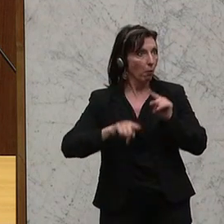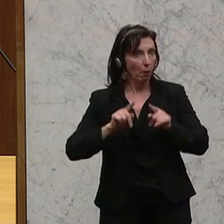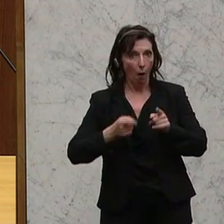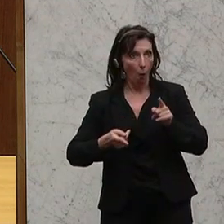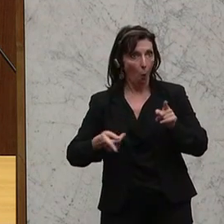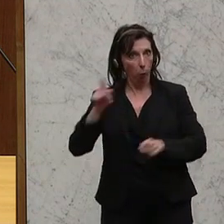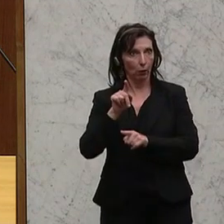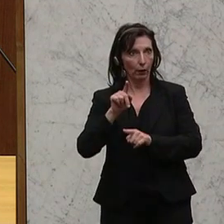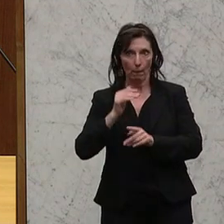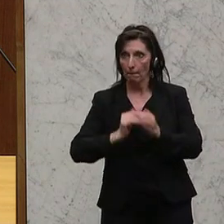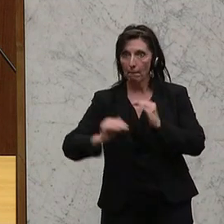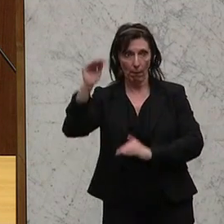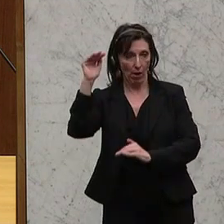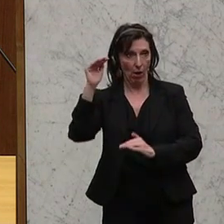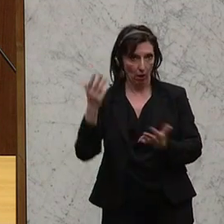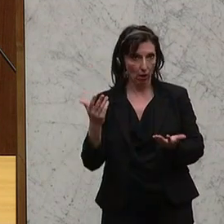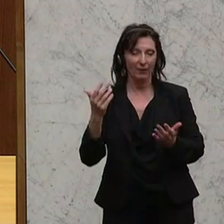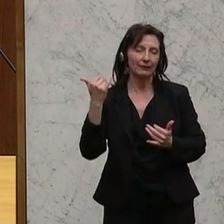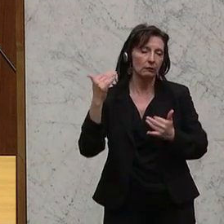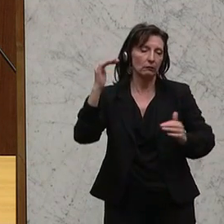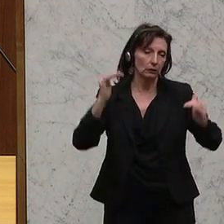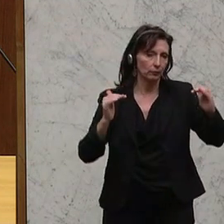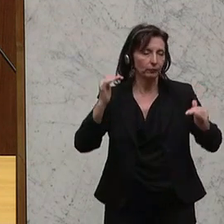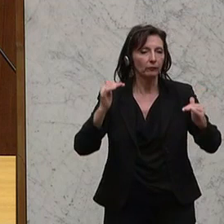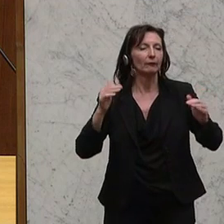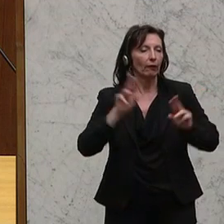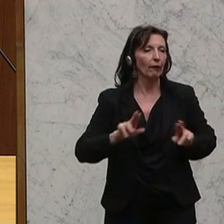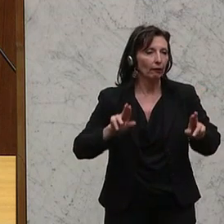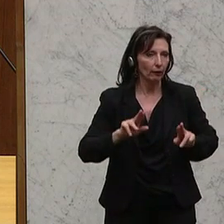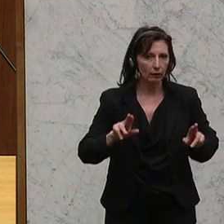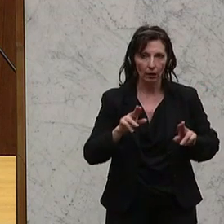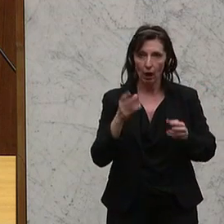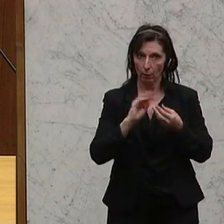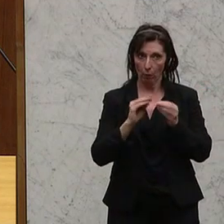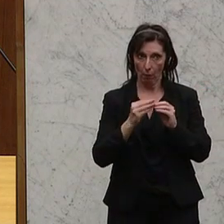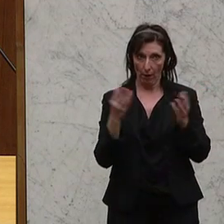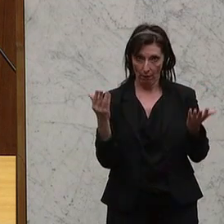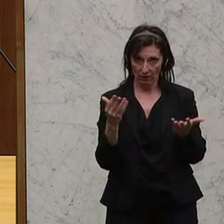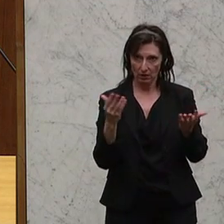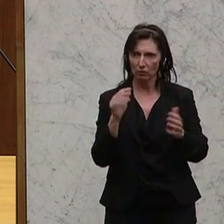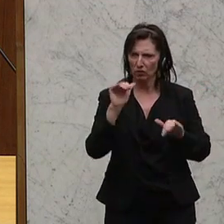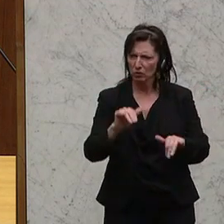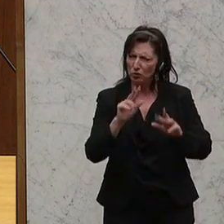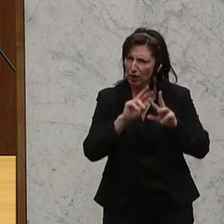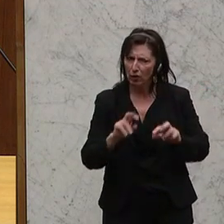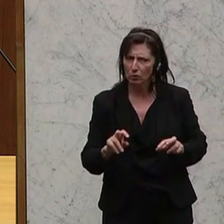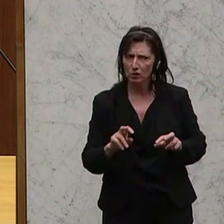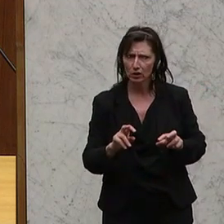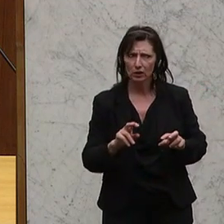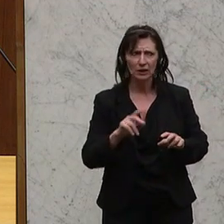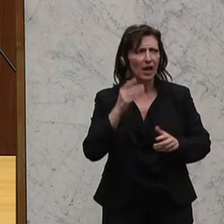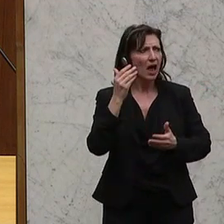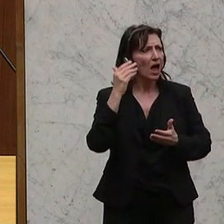sich jetzt wieder ein bisschen angenähert, aber im Prinzip haben wir doch das Problem, dass dann, und das muss man sich erst recht anschauen, die unterschiedlichen